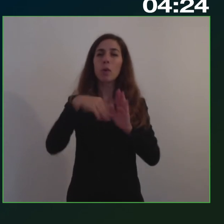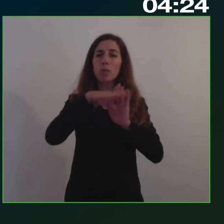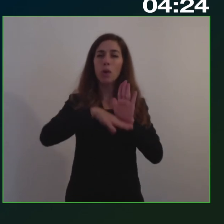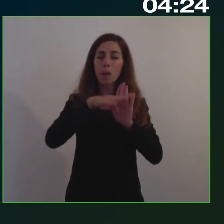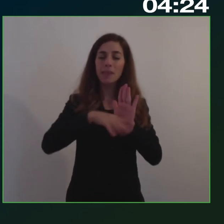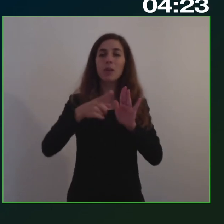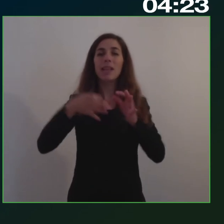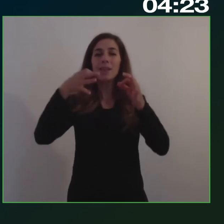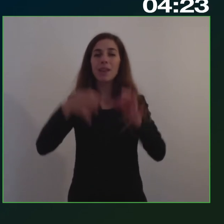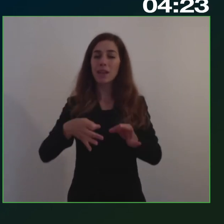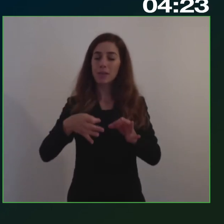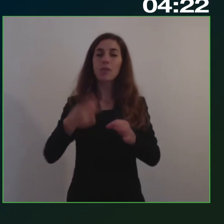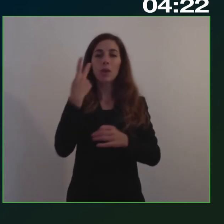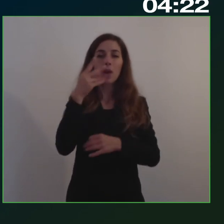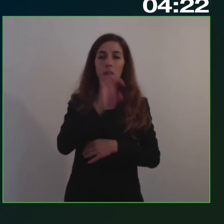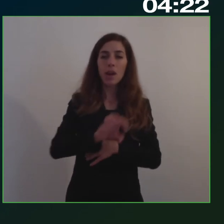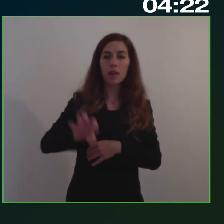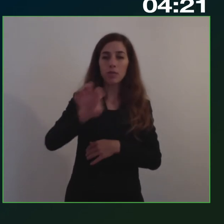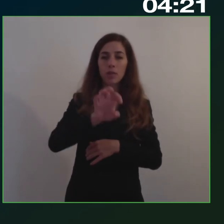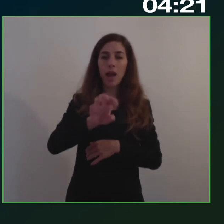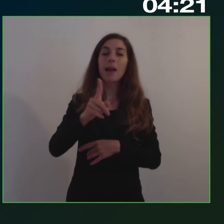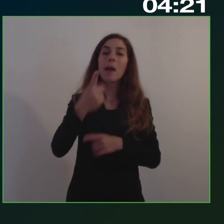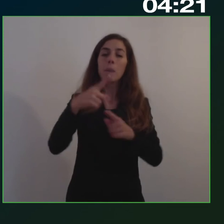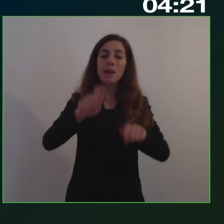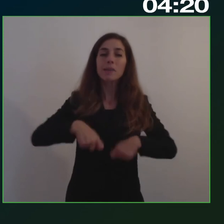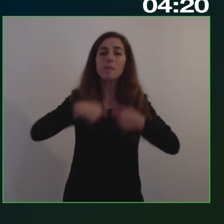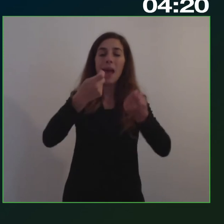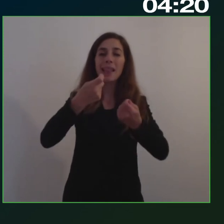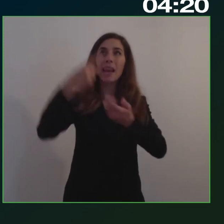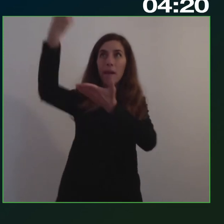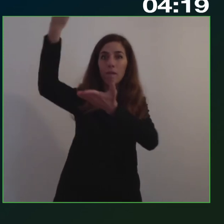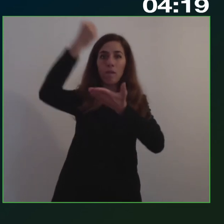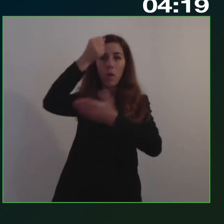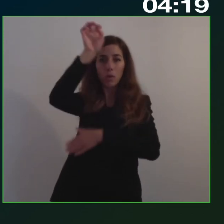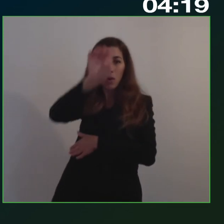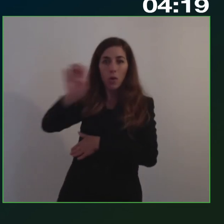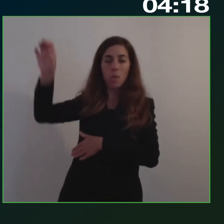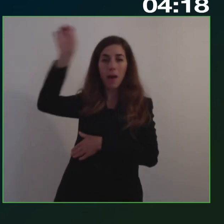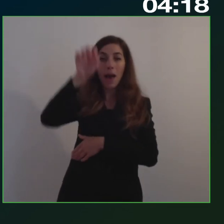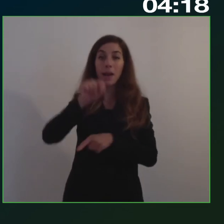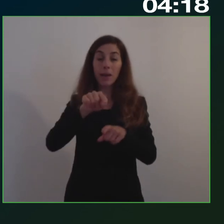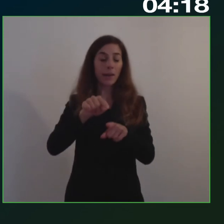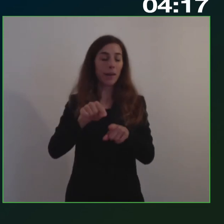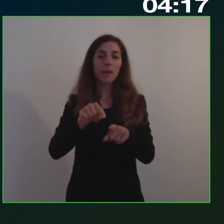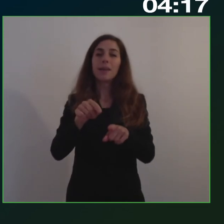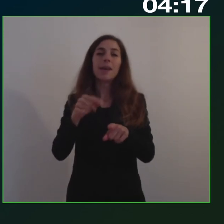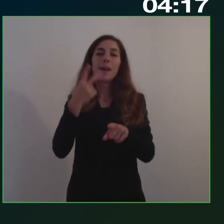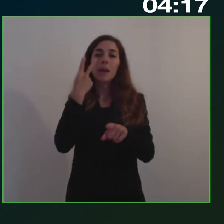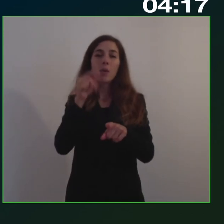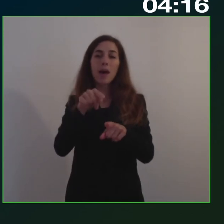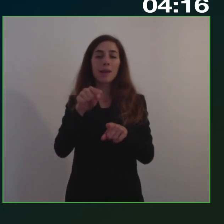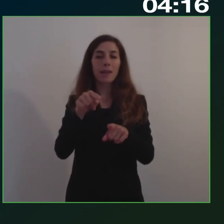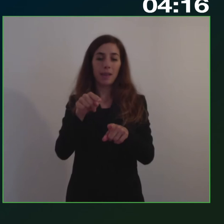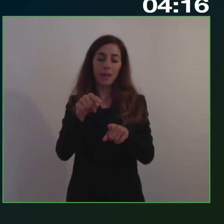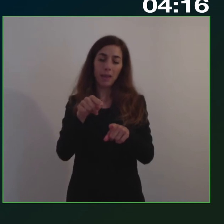la spesa dei fondi comunitari in linea teorica esiste da un po' e comunque molto